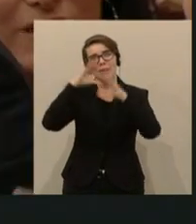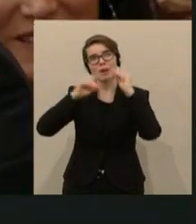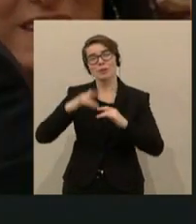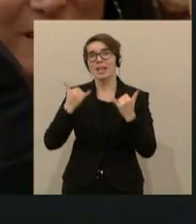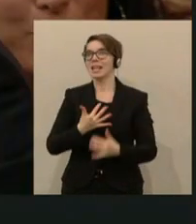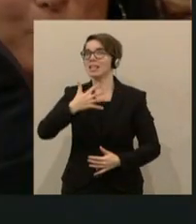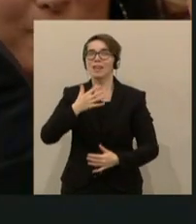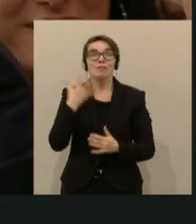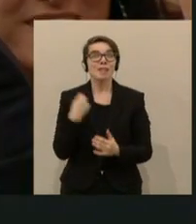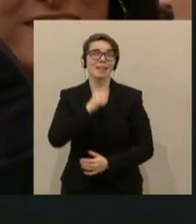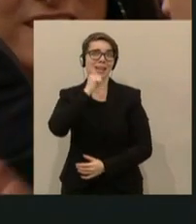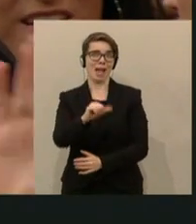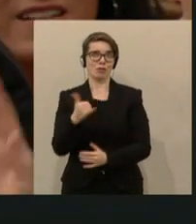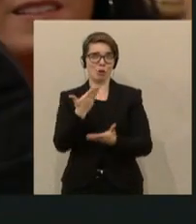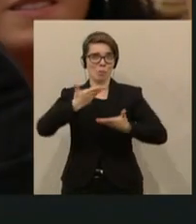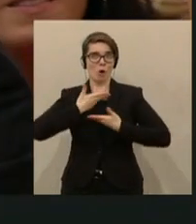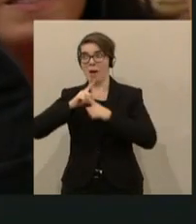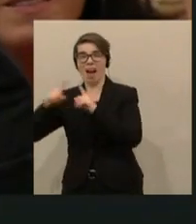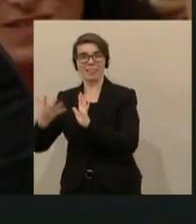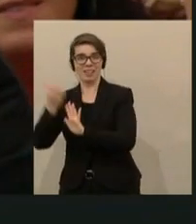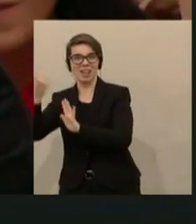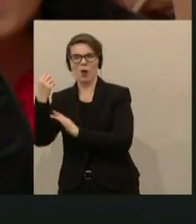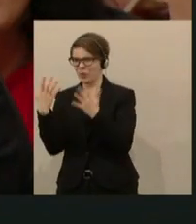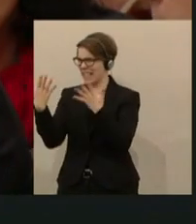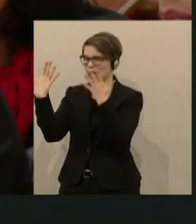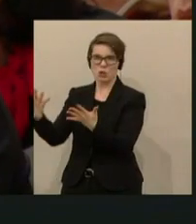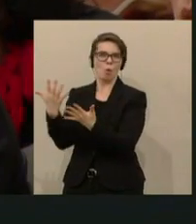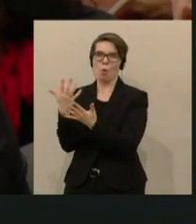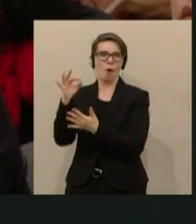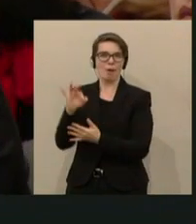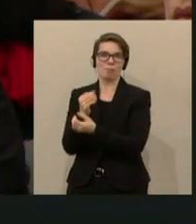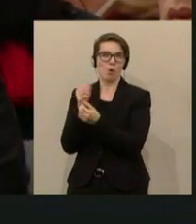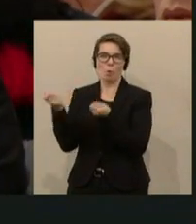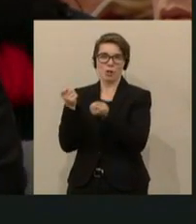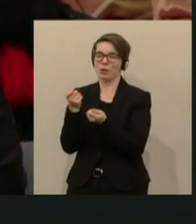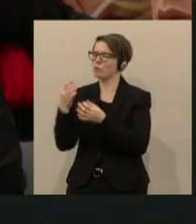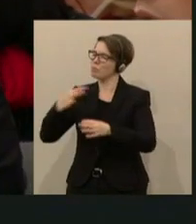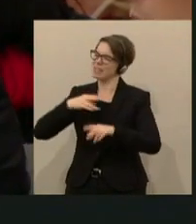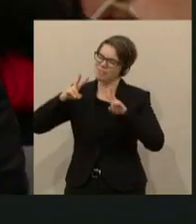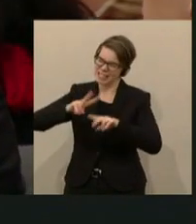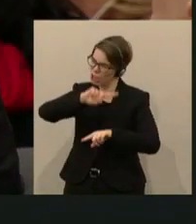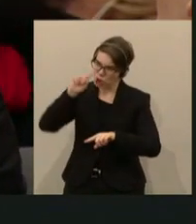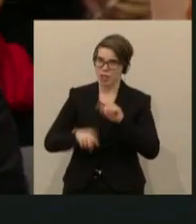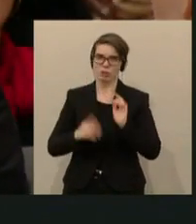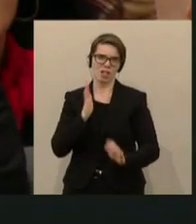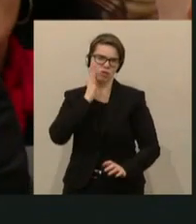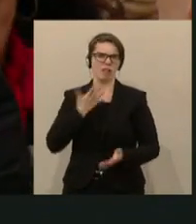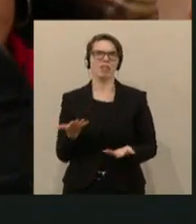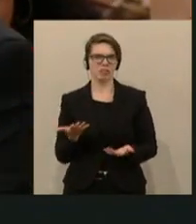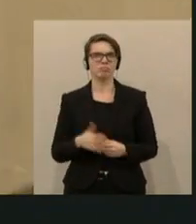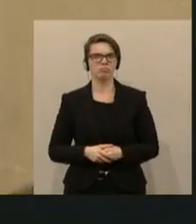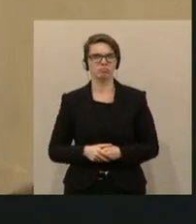freiheitliche Arbeitsmarktpolitik, die am Schluss gemacht ist. Die ist schlecht und schändlich. Dann werden